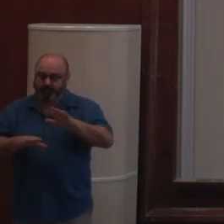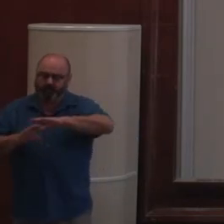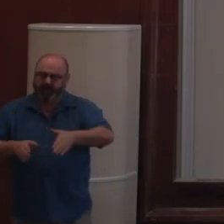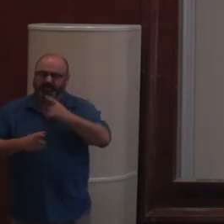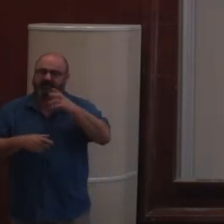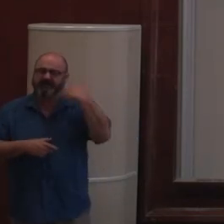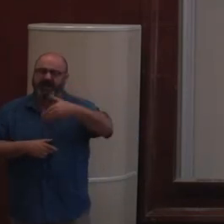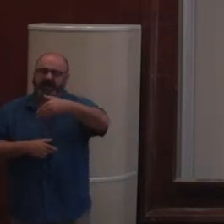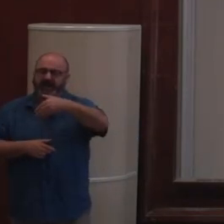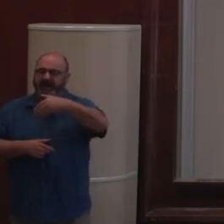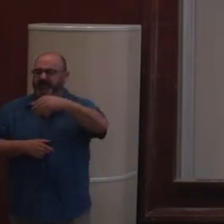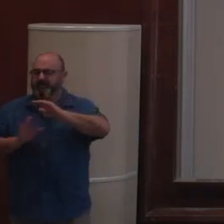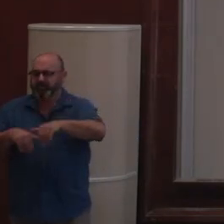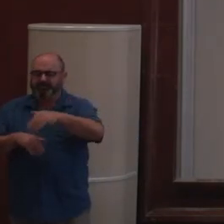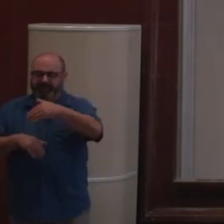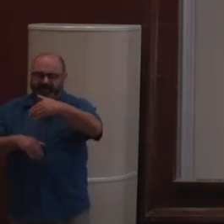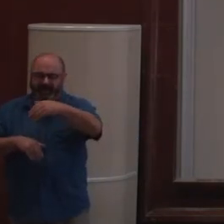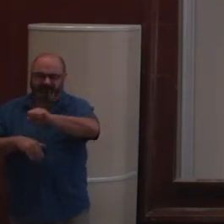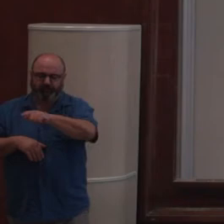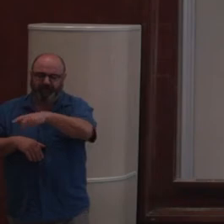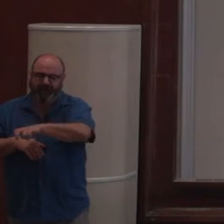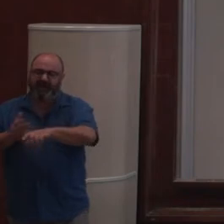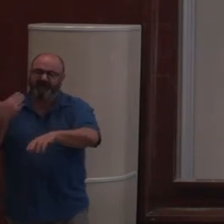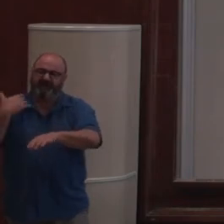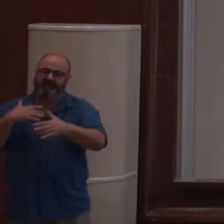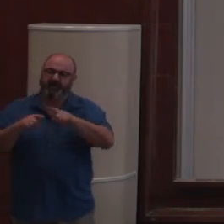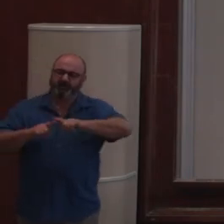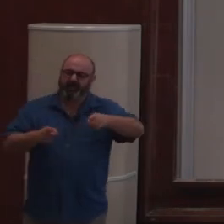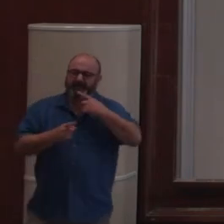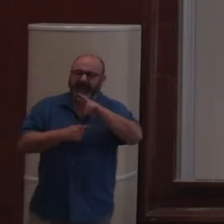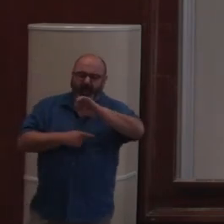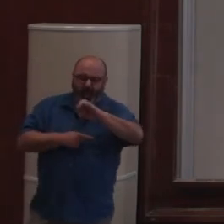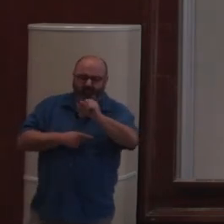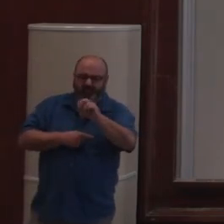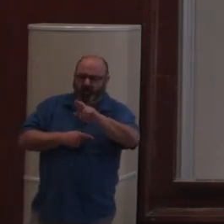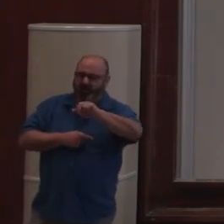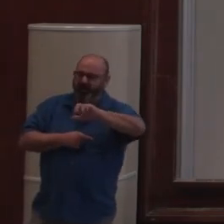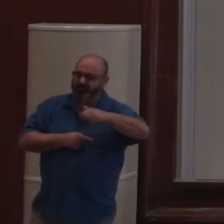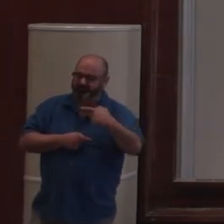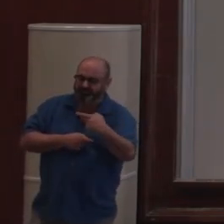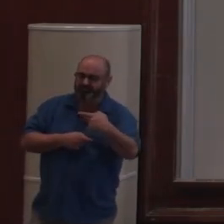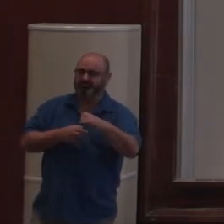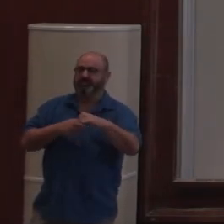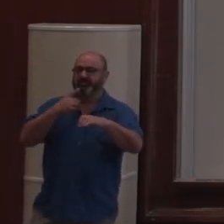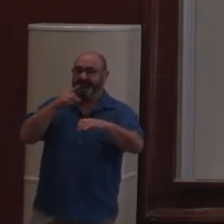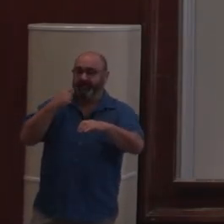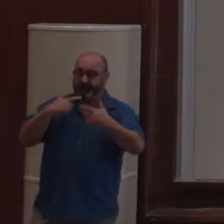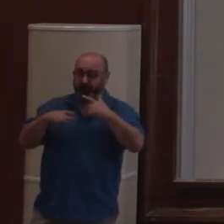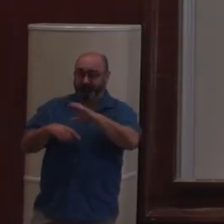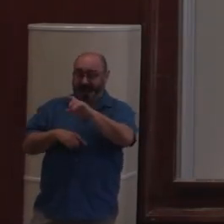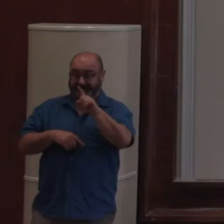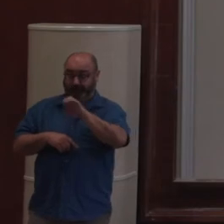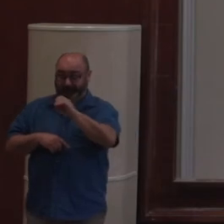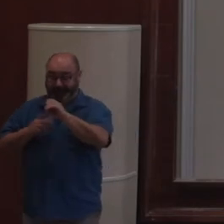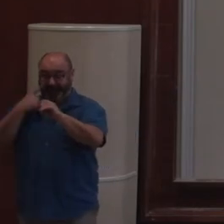-grès QL. Alors, il y avait déjà eu des approches pour faire ce qu'on appelait real storage.'est-à utiliser la ZODB au-dessus de post-grès pour